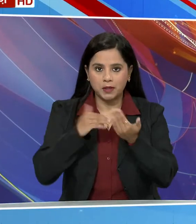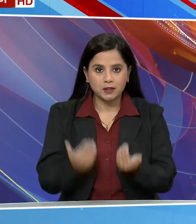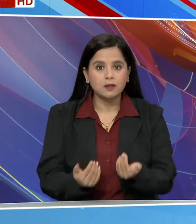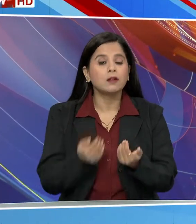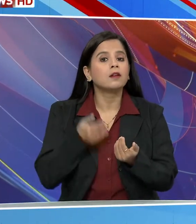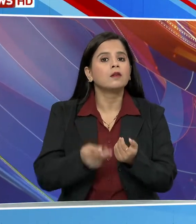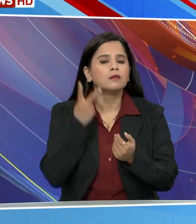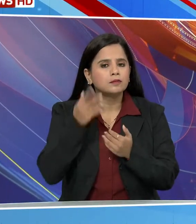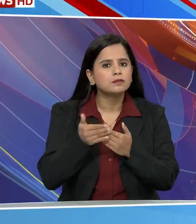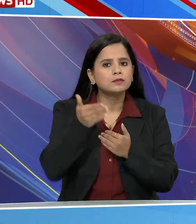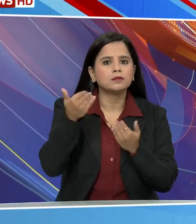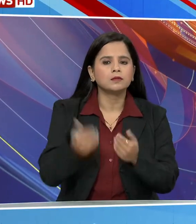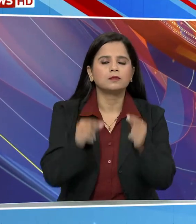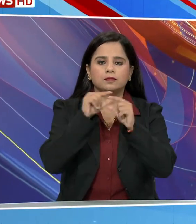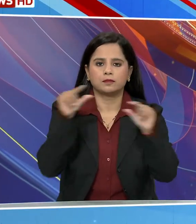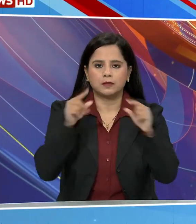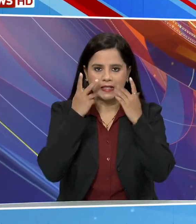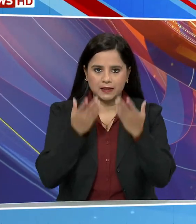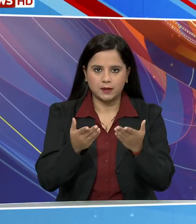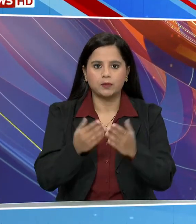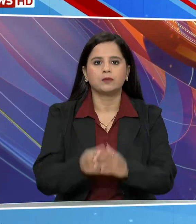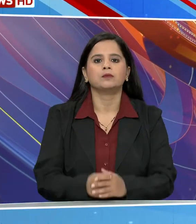रुख करते हैं सबसे पहले सुर्खियों का